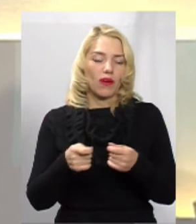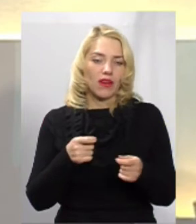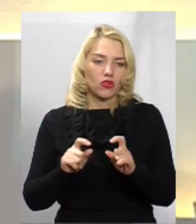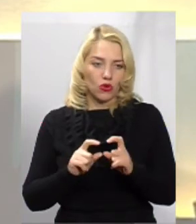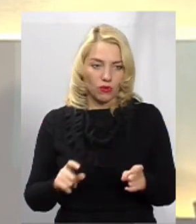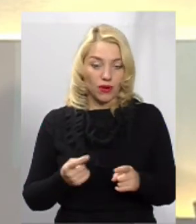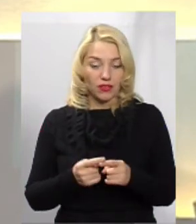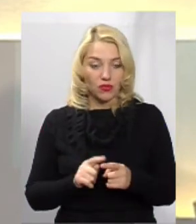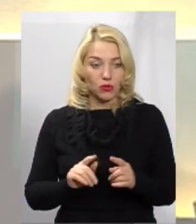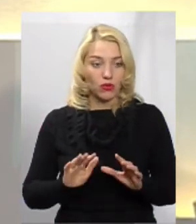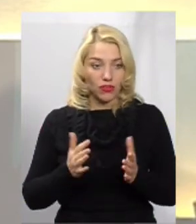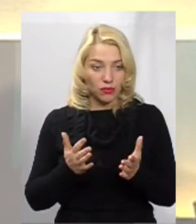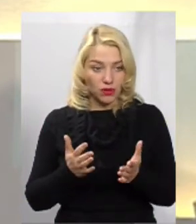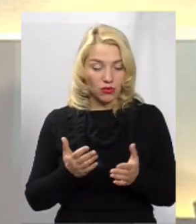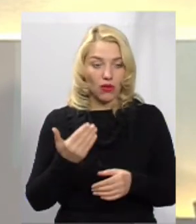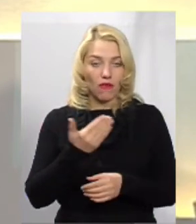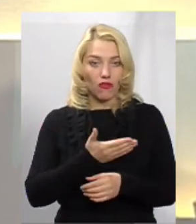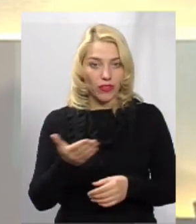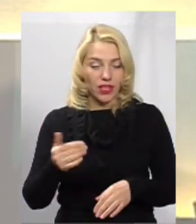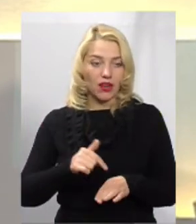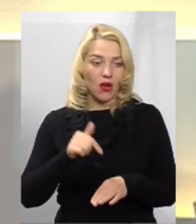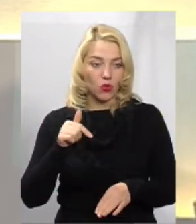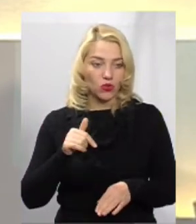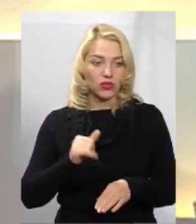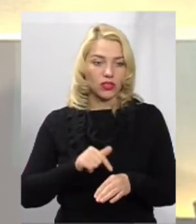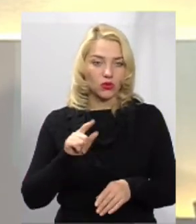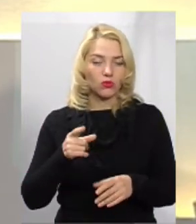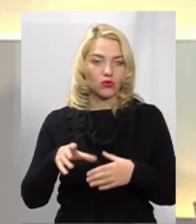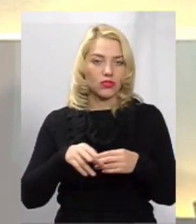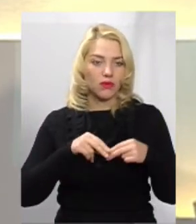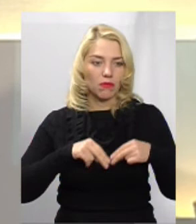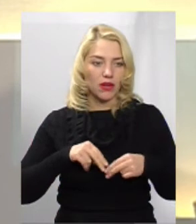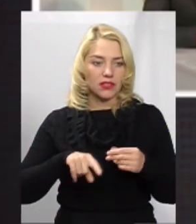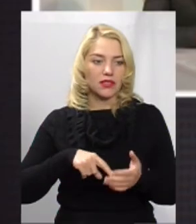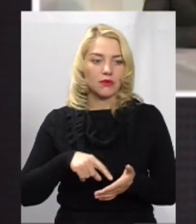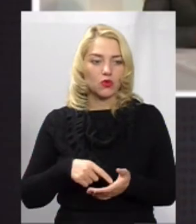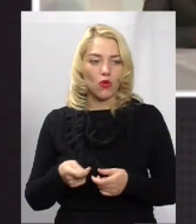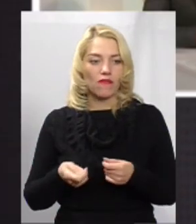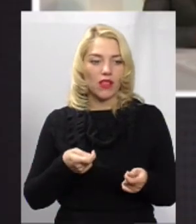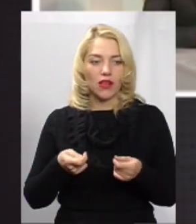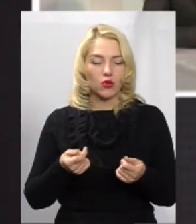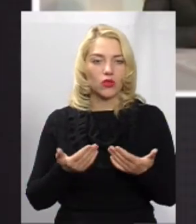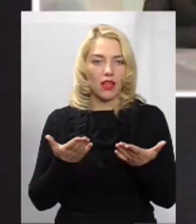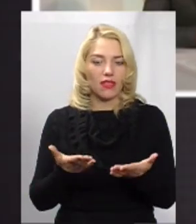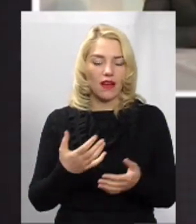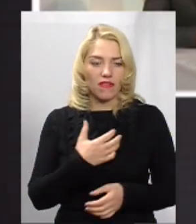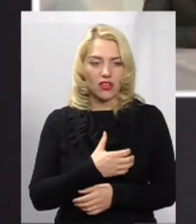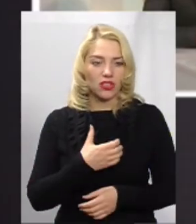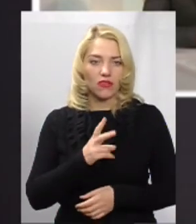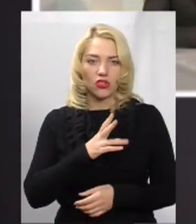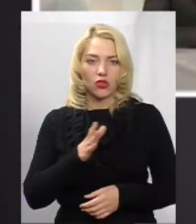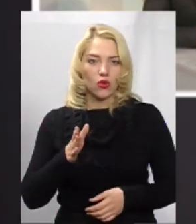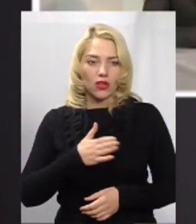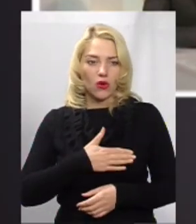вони реагують, адже співпраця з міською владою для них важлива, ніхто не